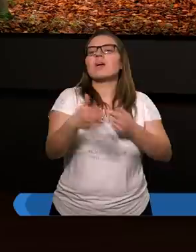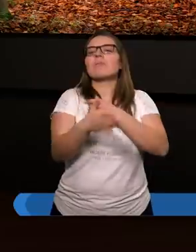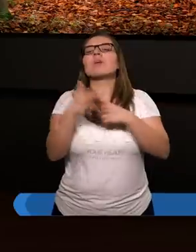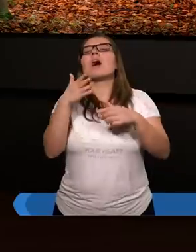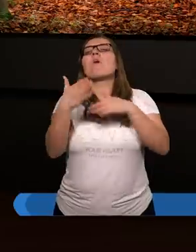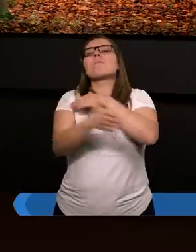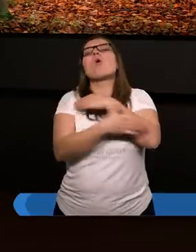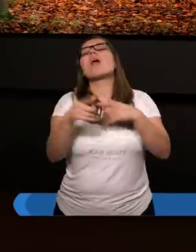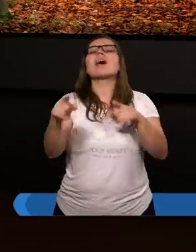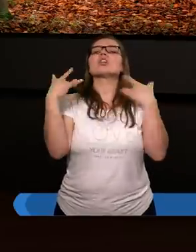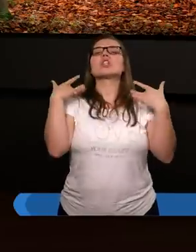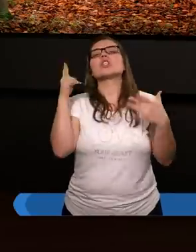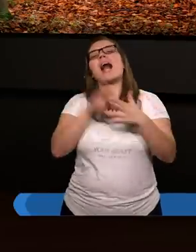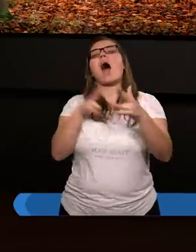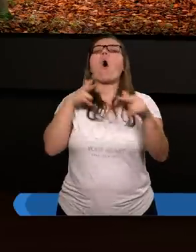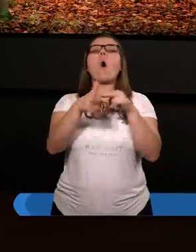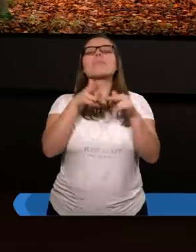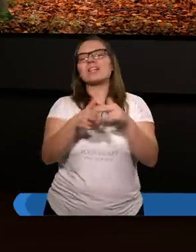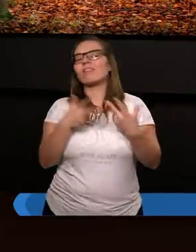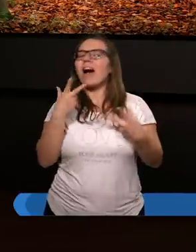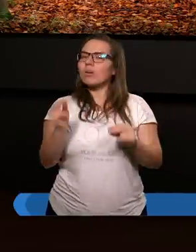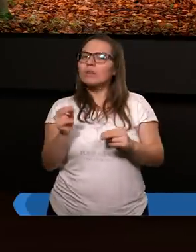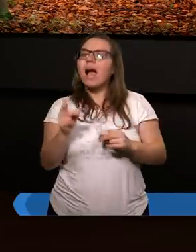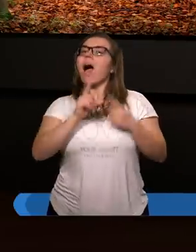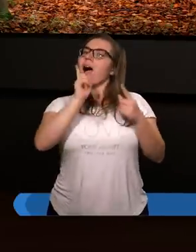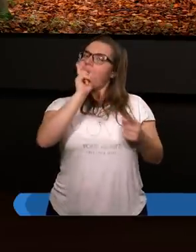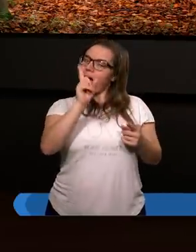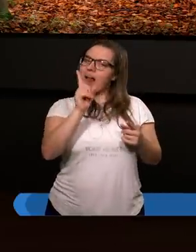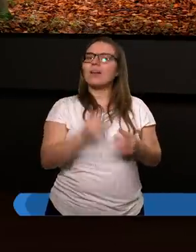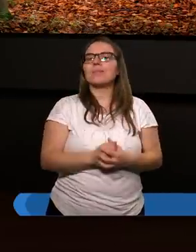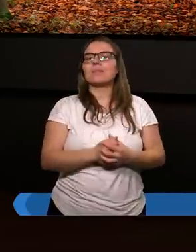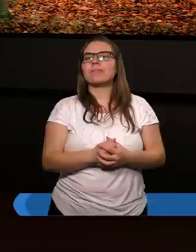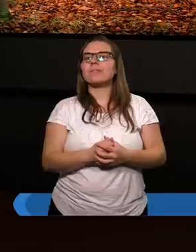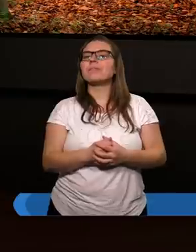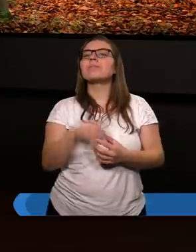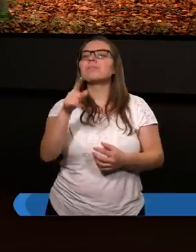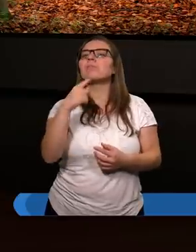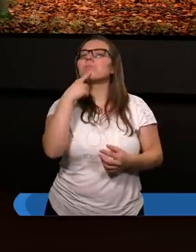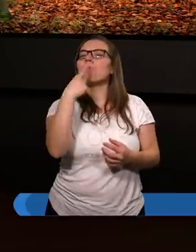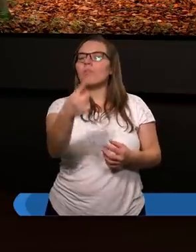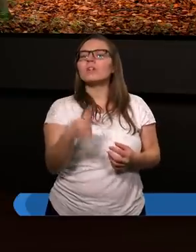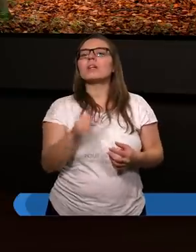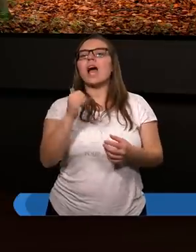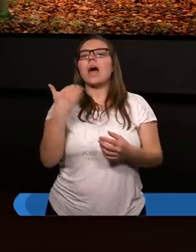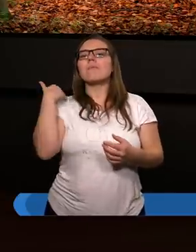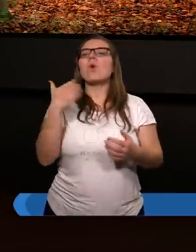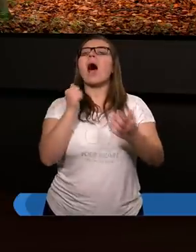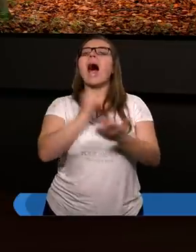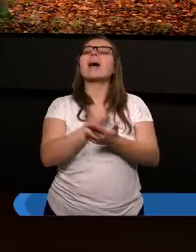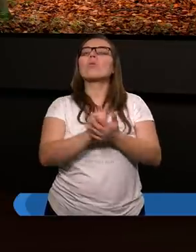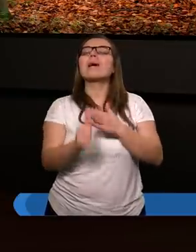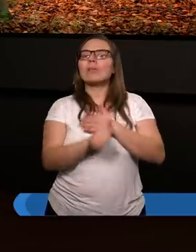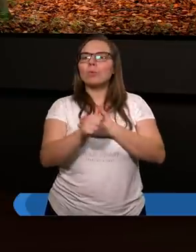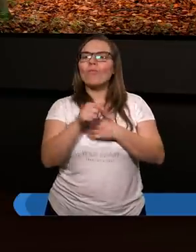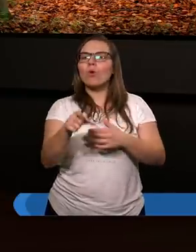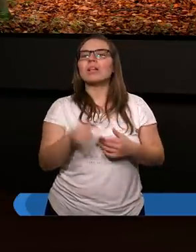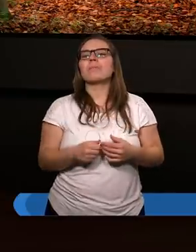obrzezywać ludzi. A więc to, że nie powiedziano, też jest ważnym argumentem, bo